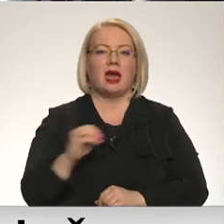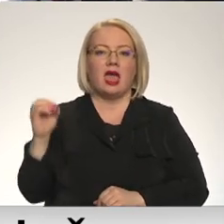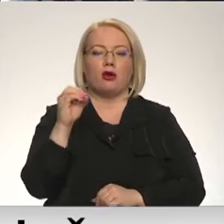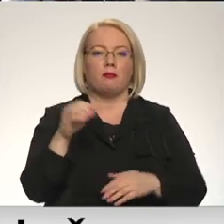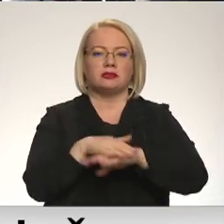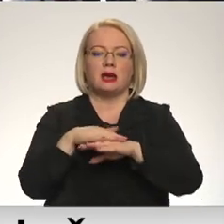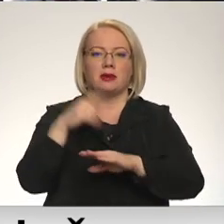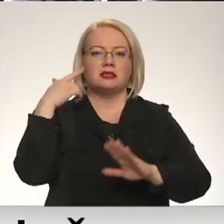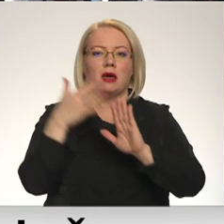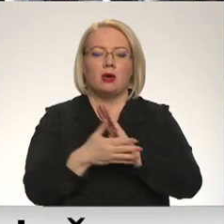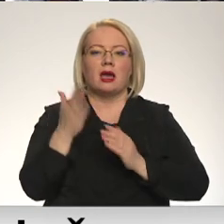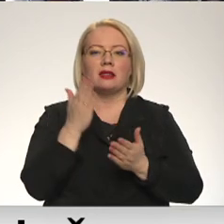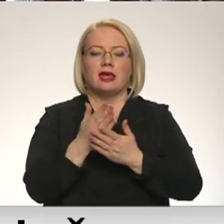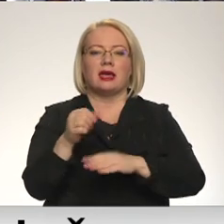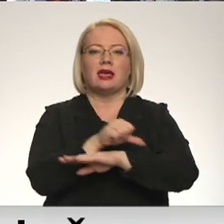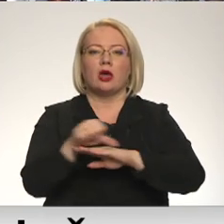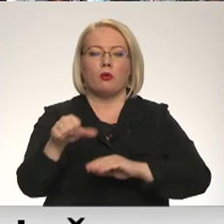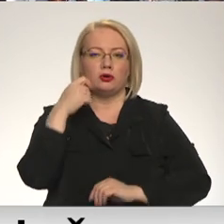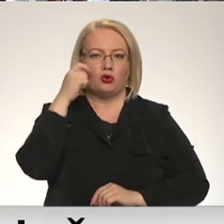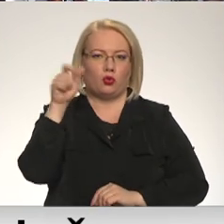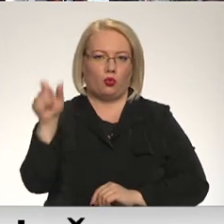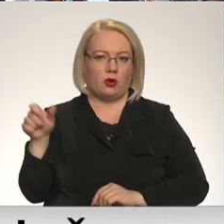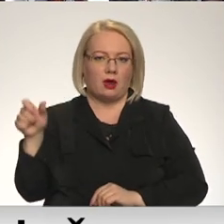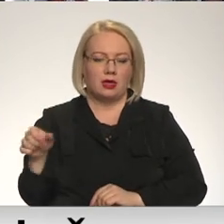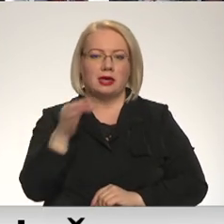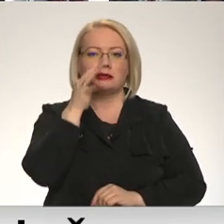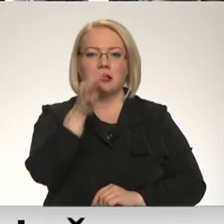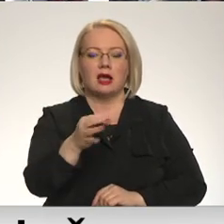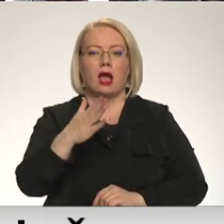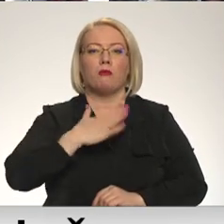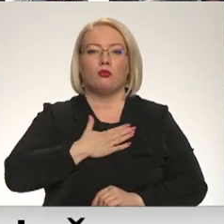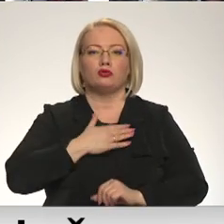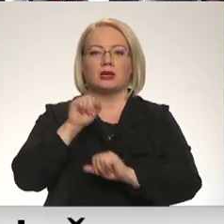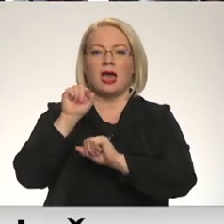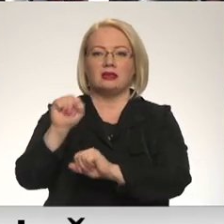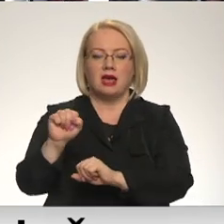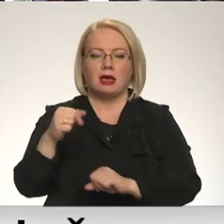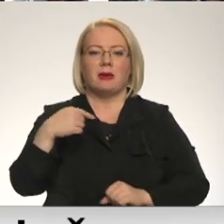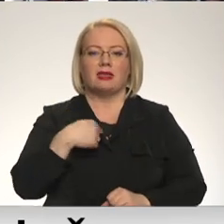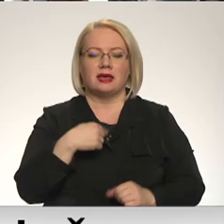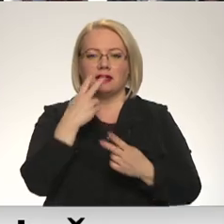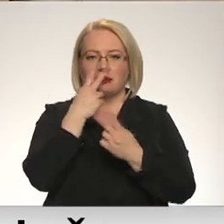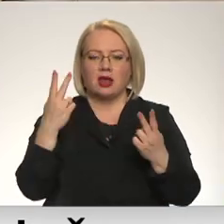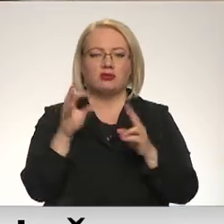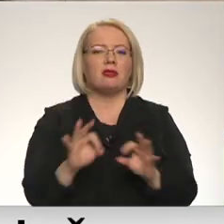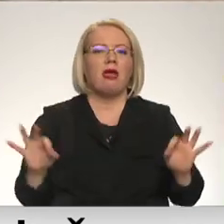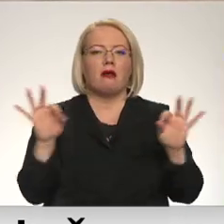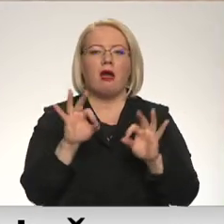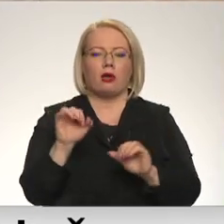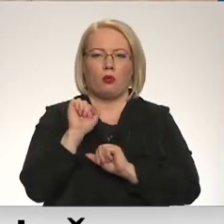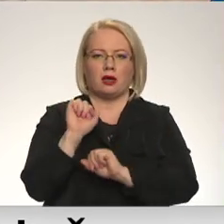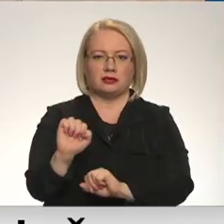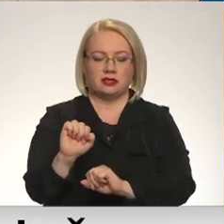saprot, ka šeit tiek ierobežoti Ukraiņi. Viņi saka, ka viņi mūs aizsargā, bet es te neredzu nekādu aizsardzību.